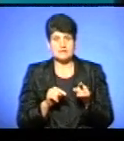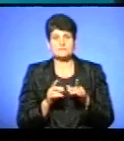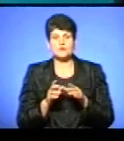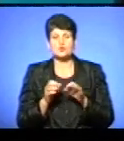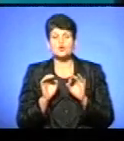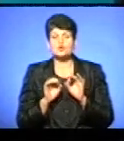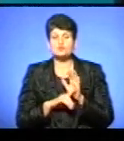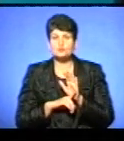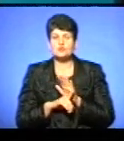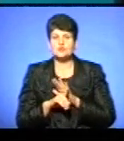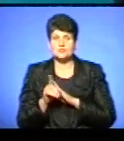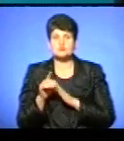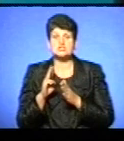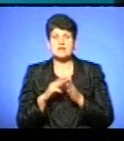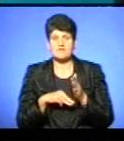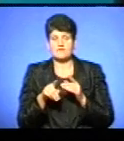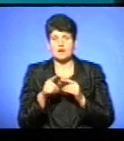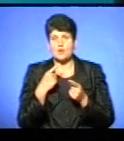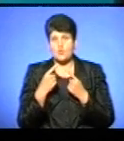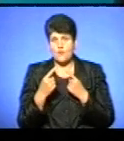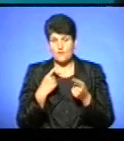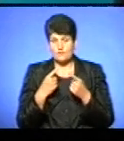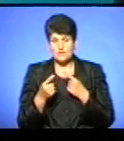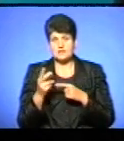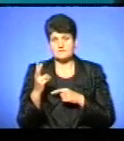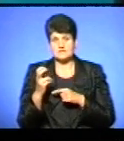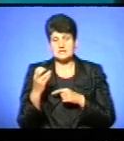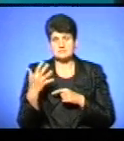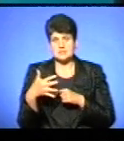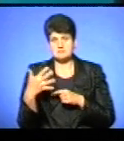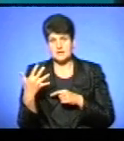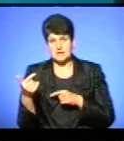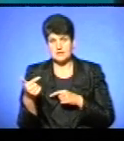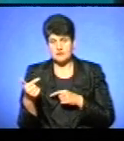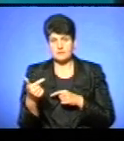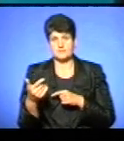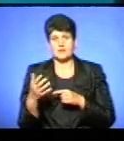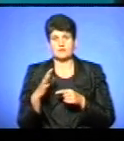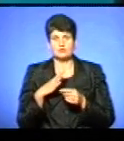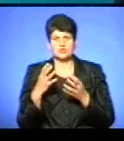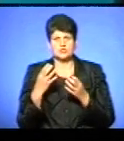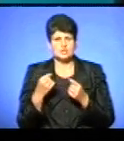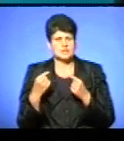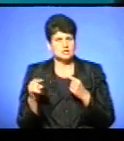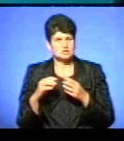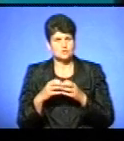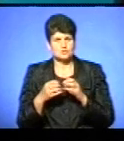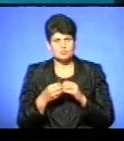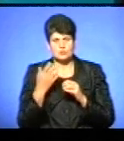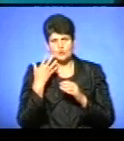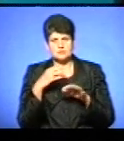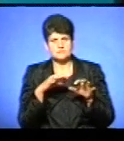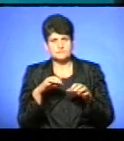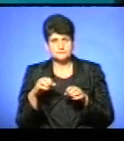Але давайте розпочнімо з штрафів. Ви говорили про 255 гривень, так, і була ще інша сума, коли треба евакуатором